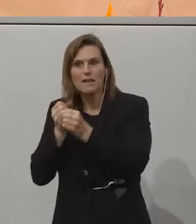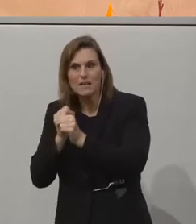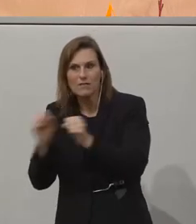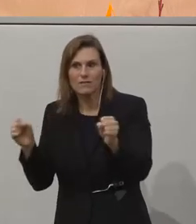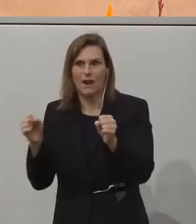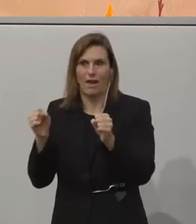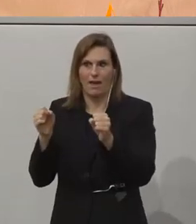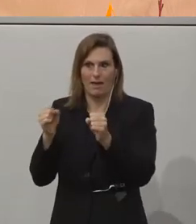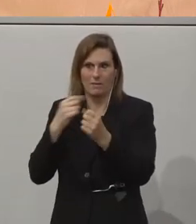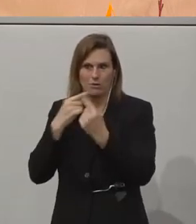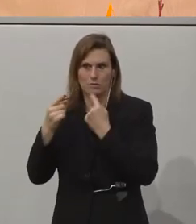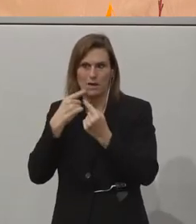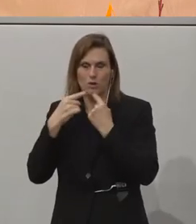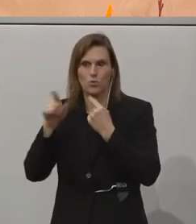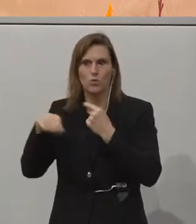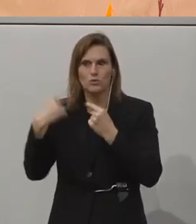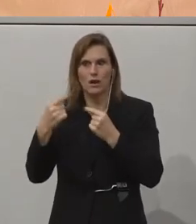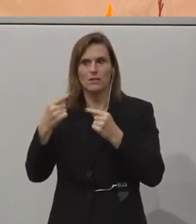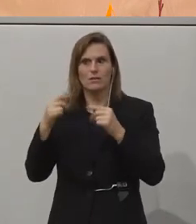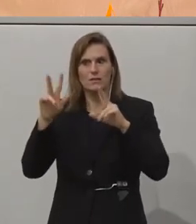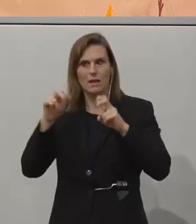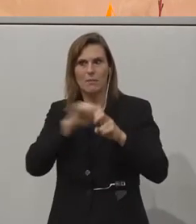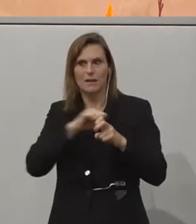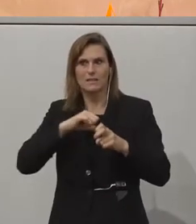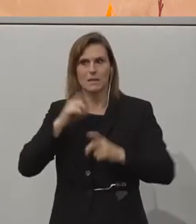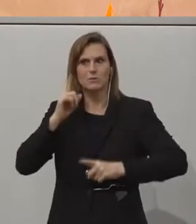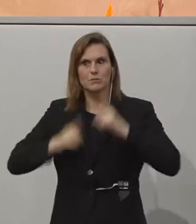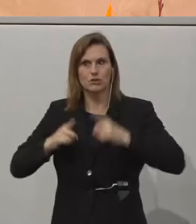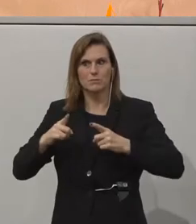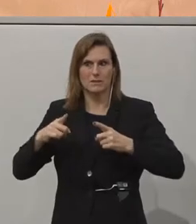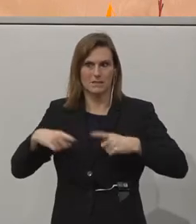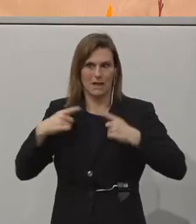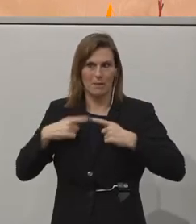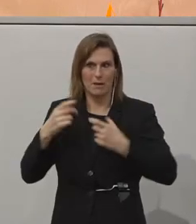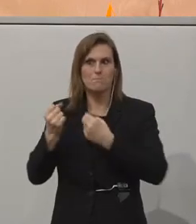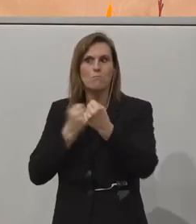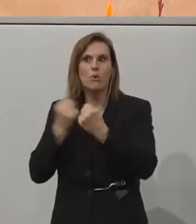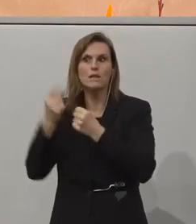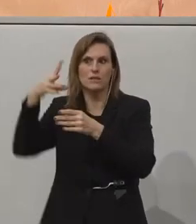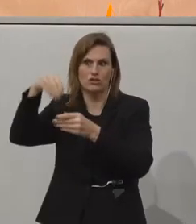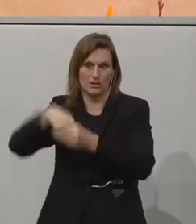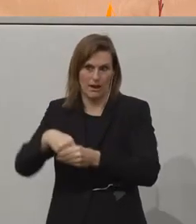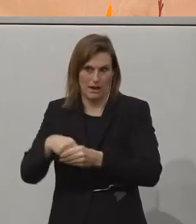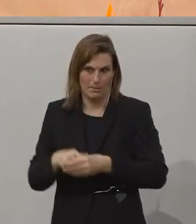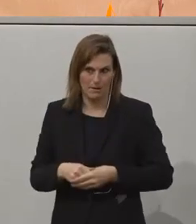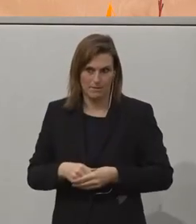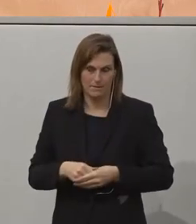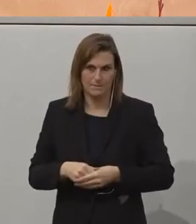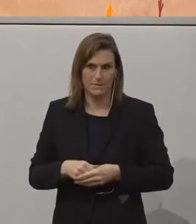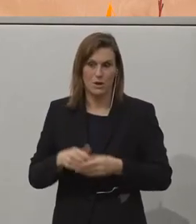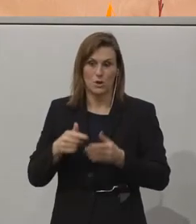und dann ist das Thema selbstbestimmtes Leben, politische Teilhabe dran. Zusätzlich haben wir seit